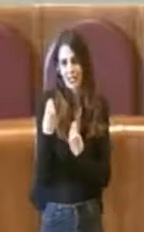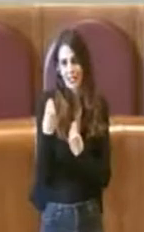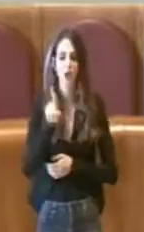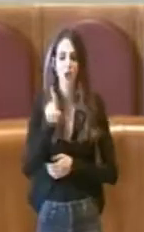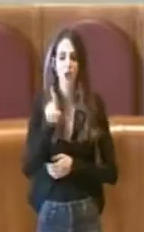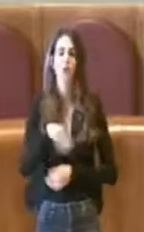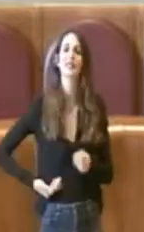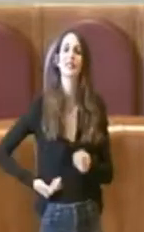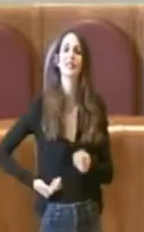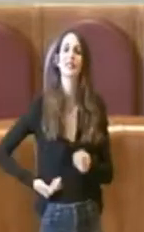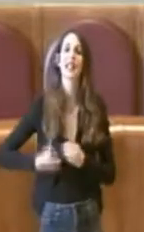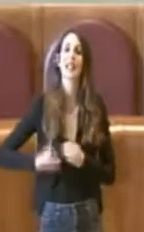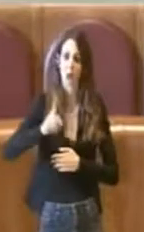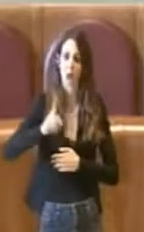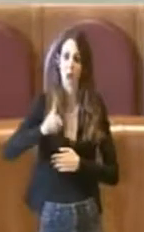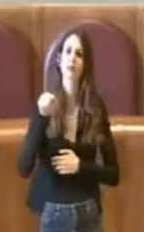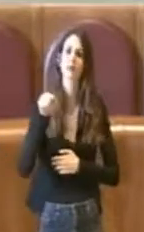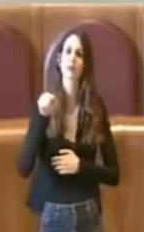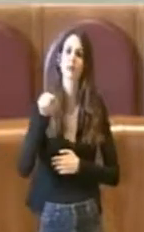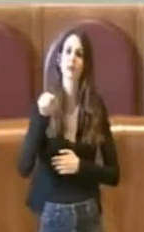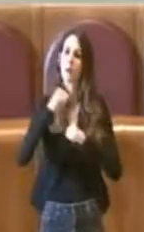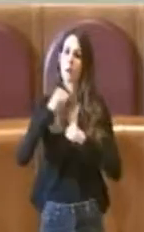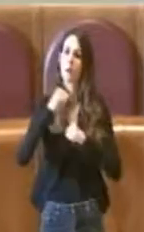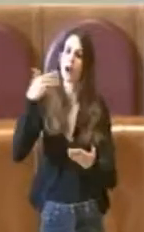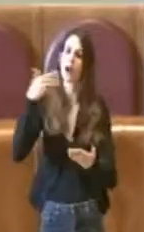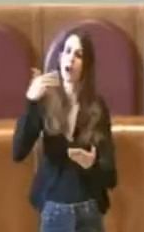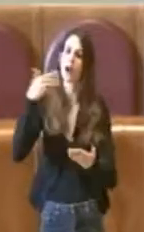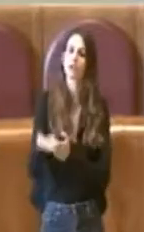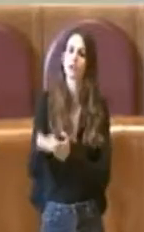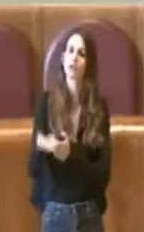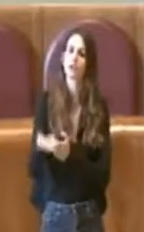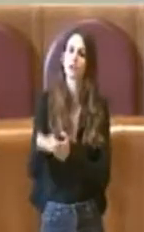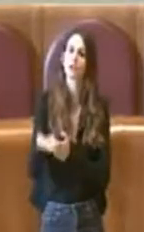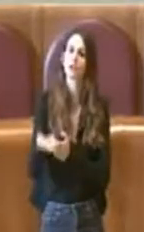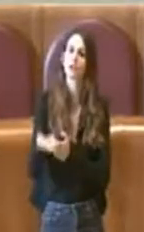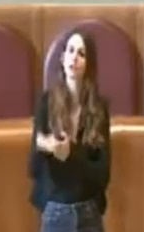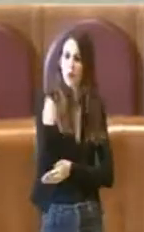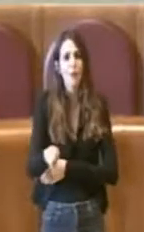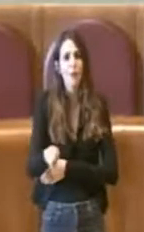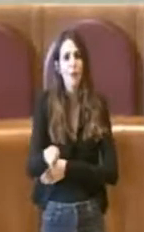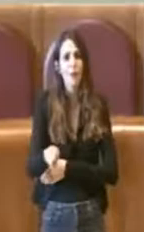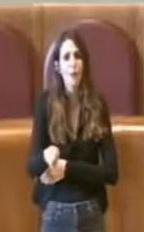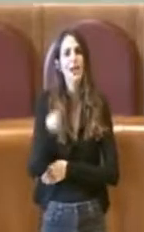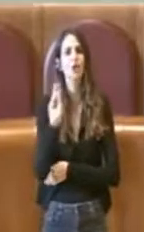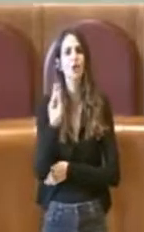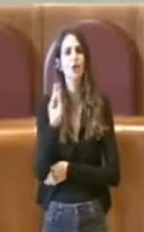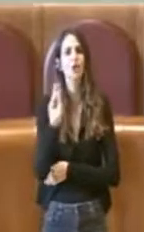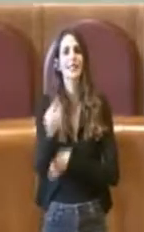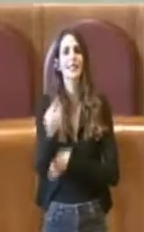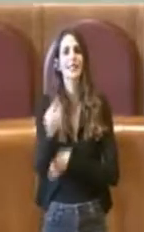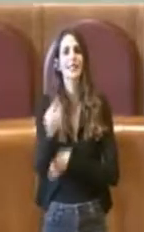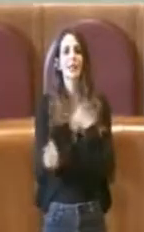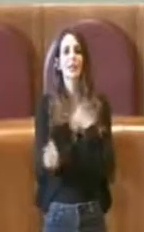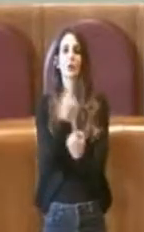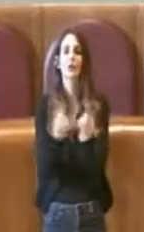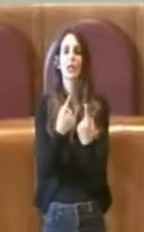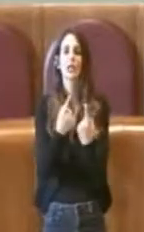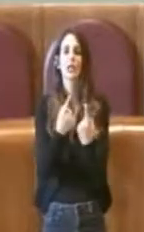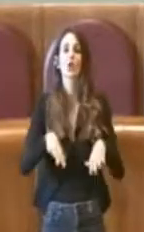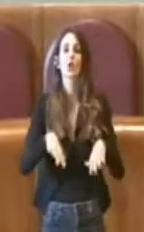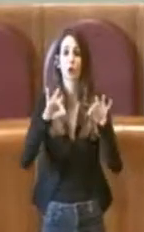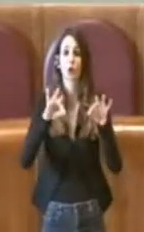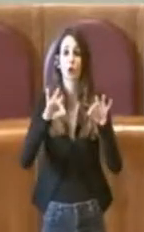ringrazio, per aver messo in evidenza con la sospensiva due aspetti che effettivamente, poi anche andando a rileggere i